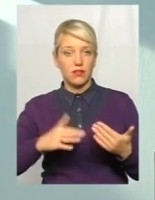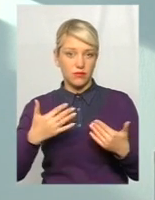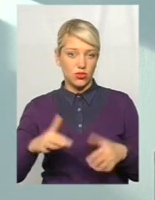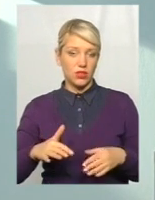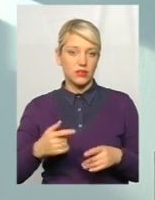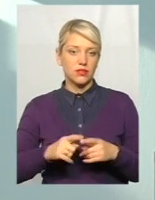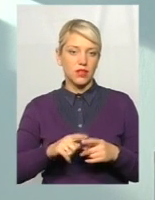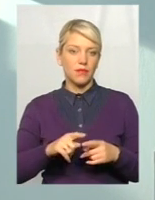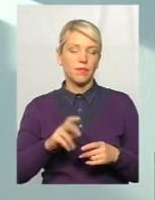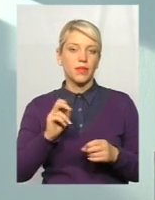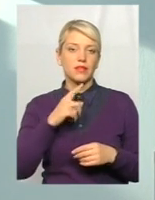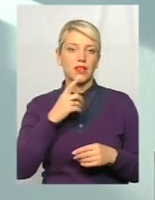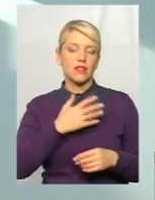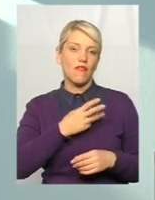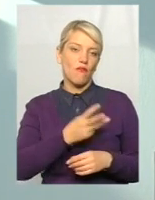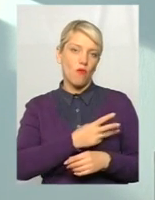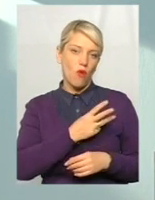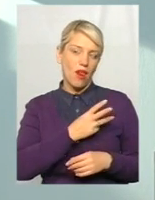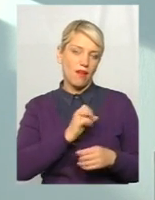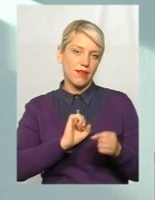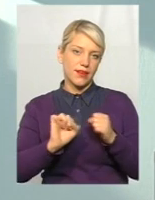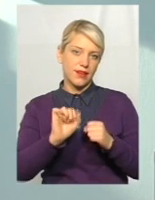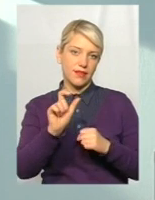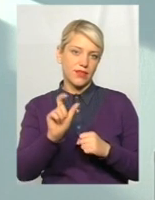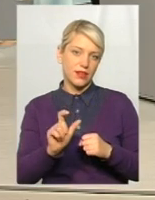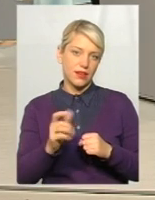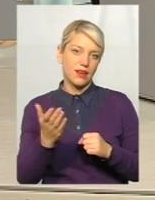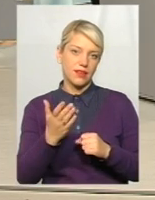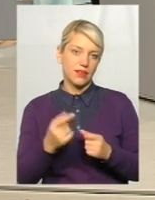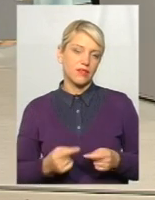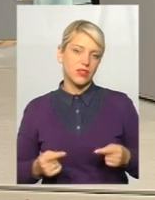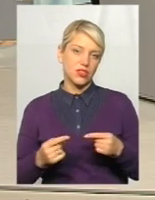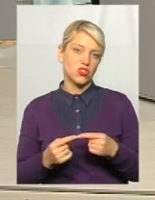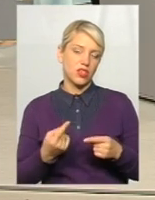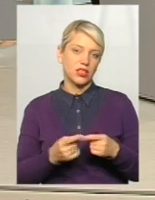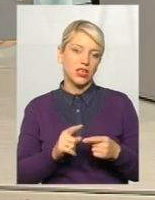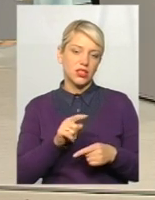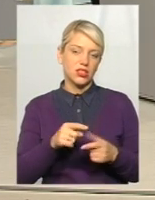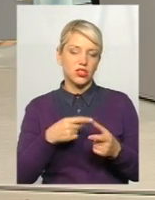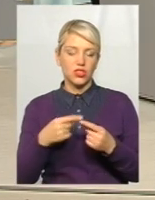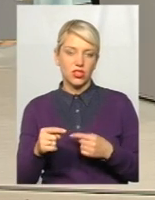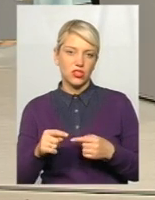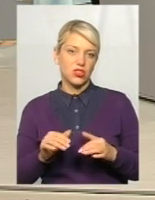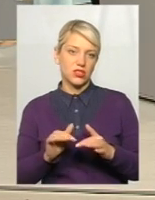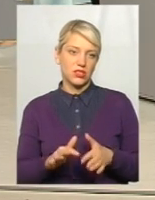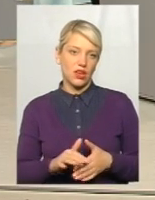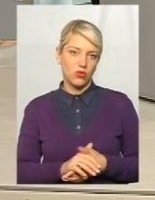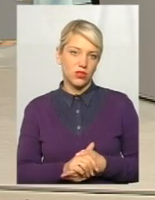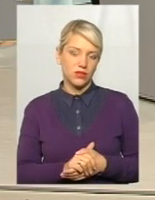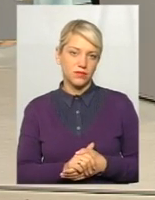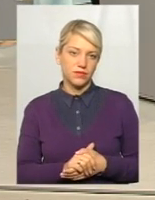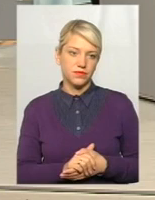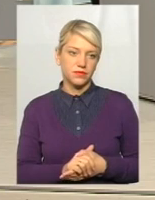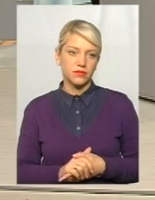воля керівника, який визначає ті чи інші заходи, які необхідно вжити до підлеглого підрозділу, який